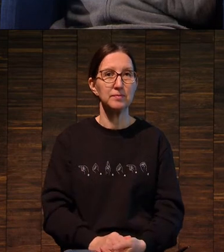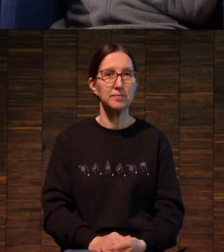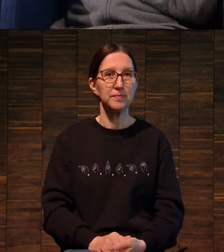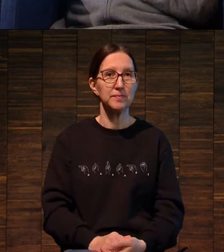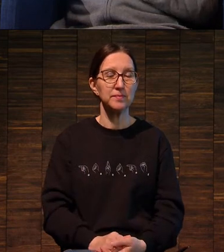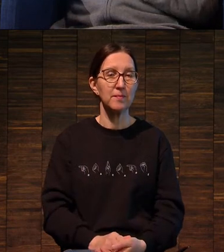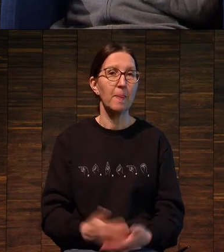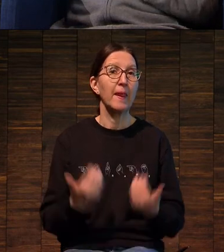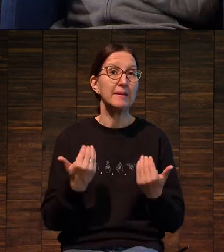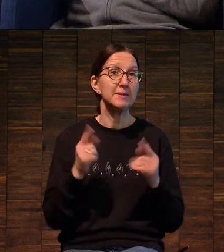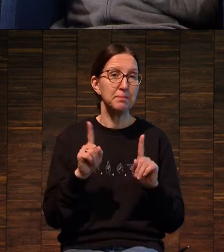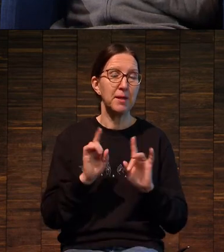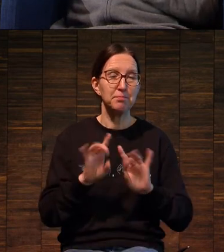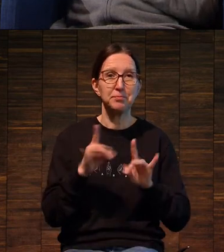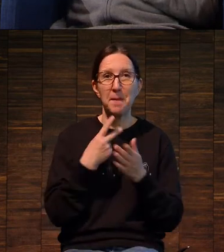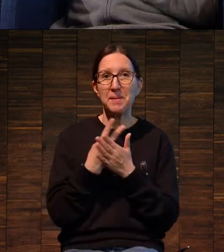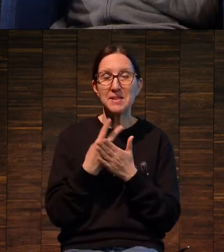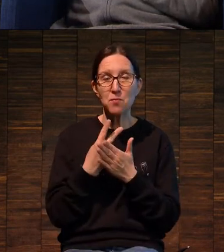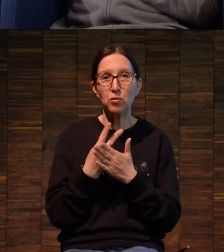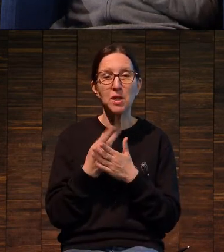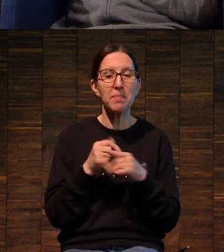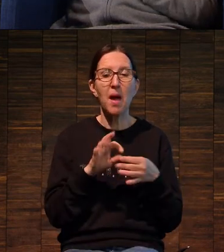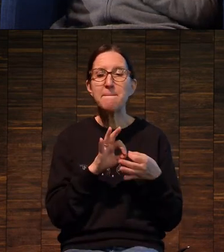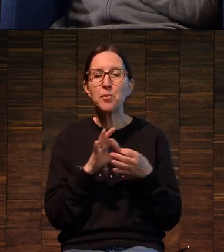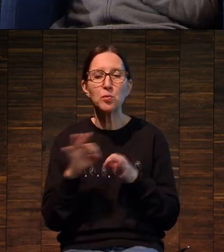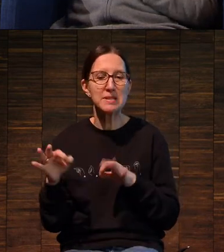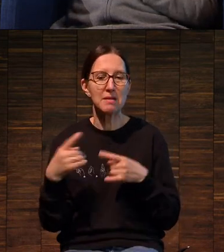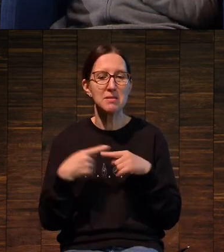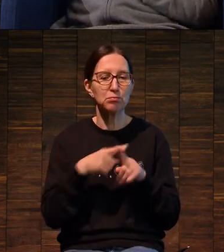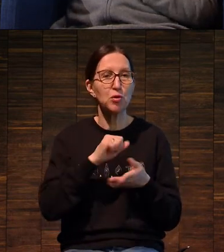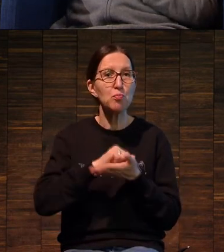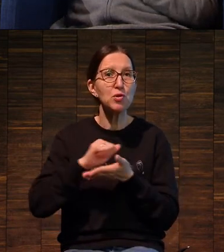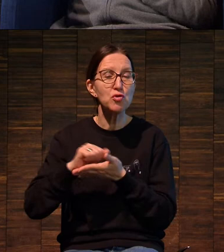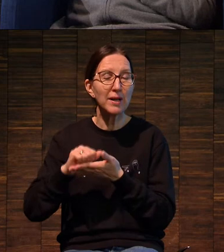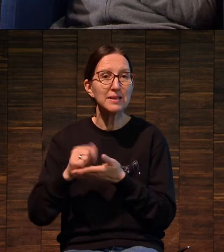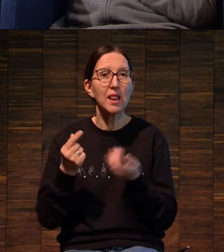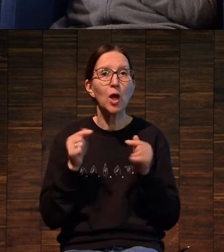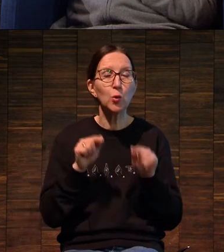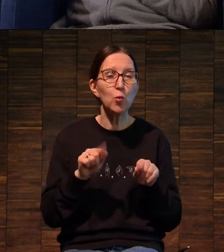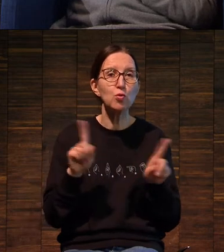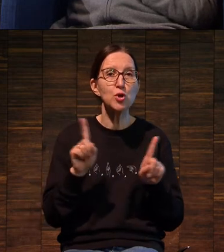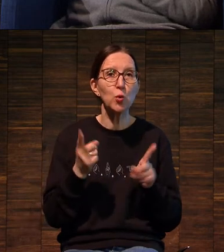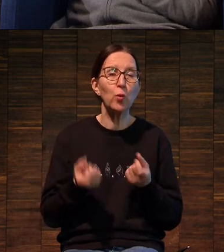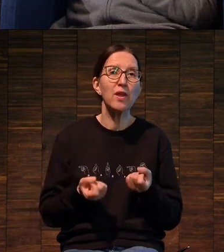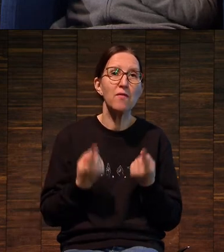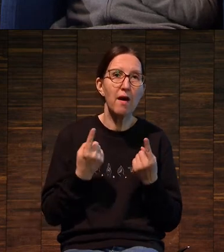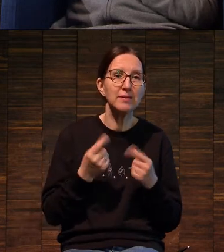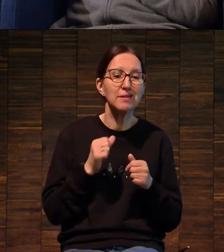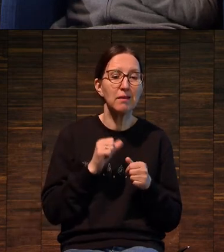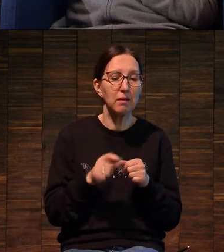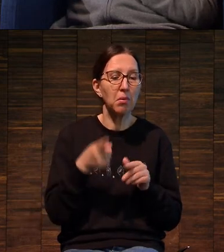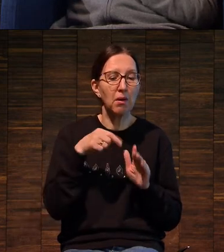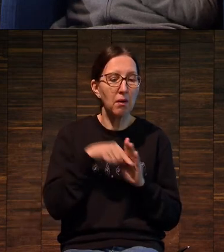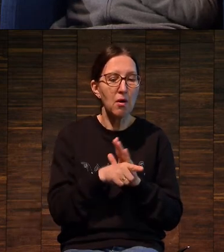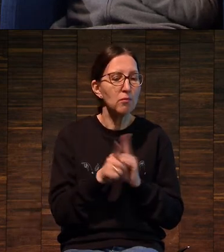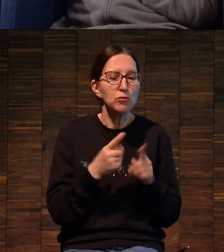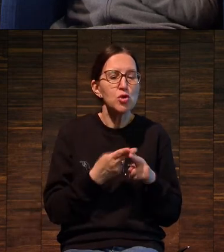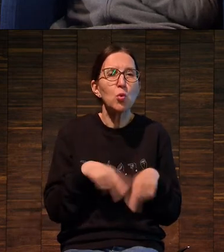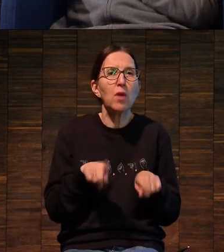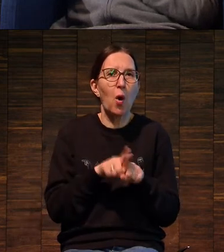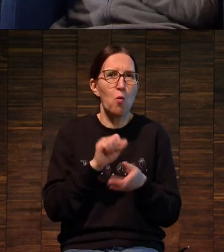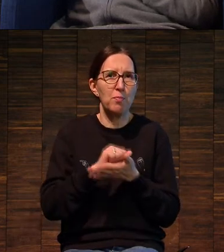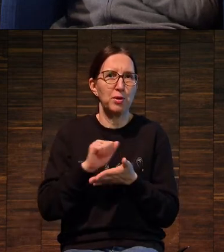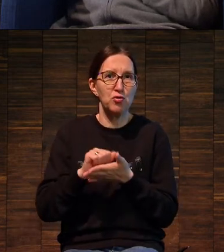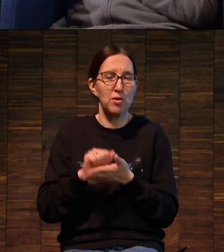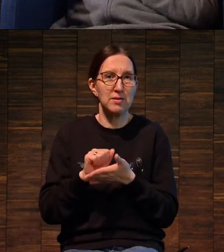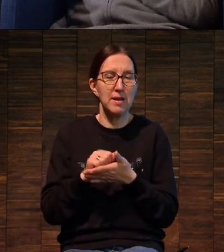Теперь посмотрим на процесс печати, на то, что является онтологически собой печать. То есть